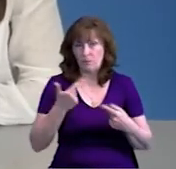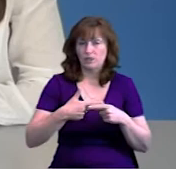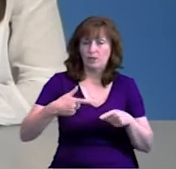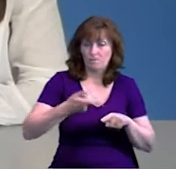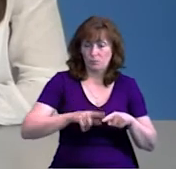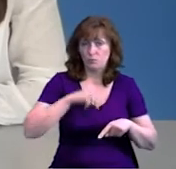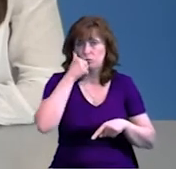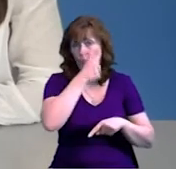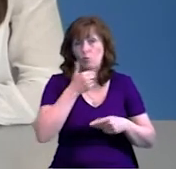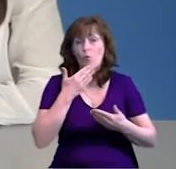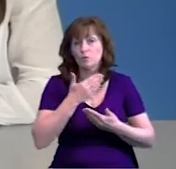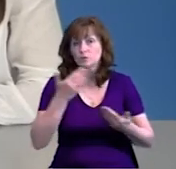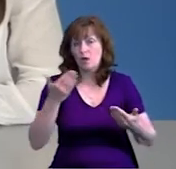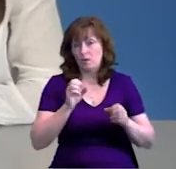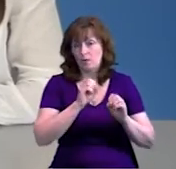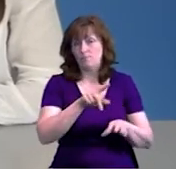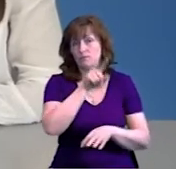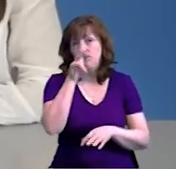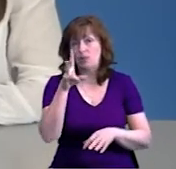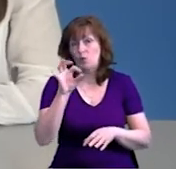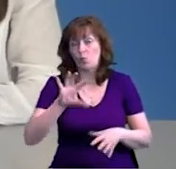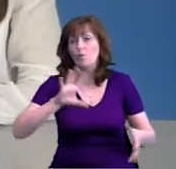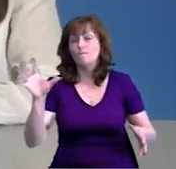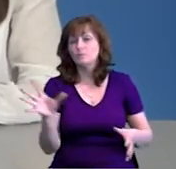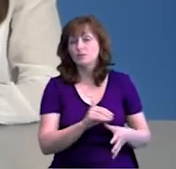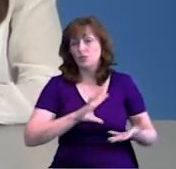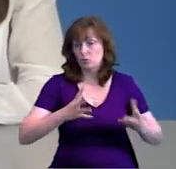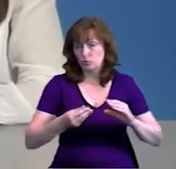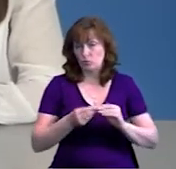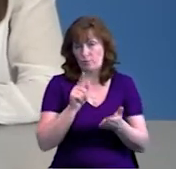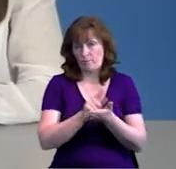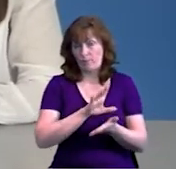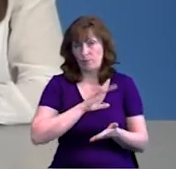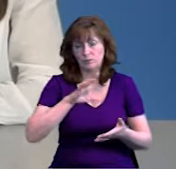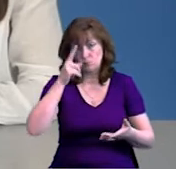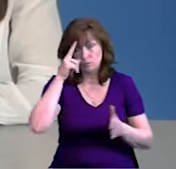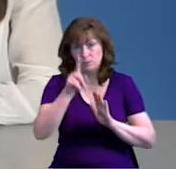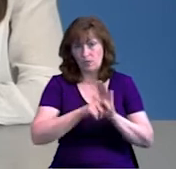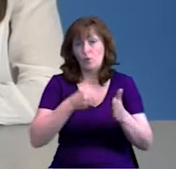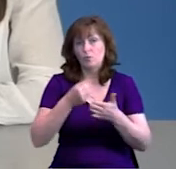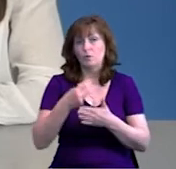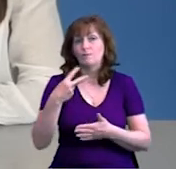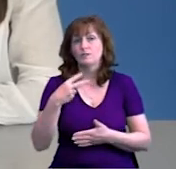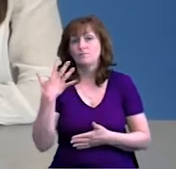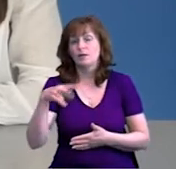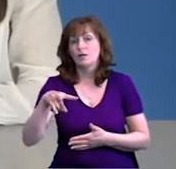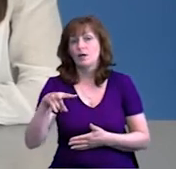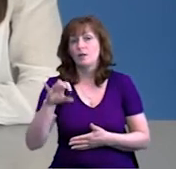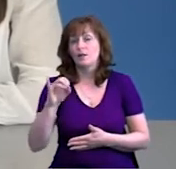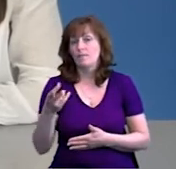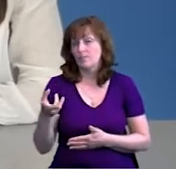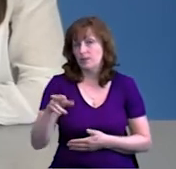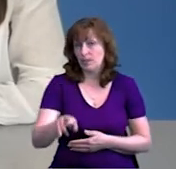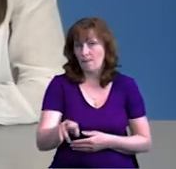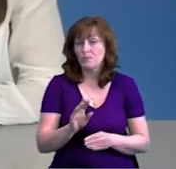це було останнє ЗНО основної сесії. Усі результати учасники мають отримати до 29 липня. Додаткова сесія ЗНО триватиме